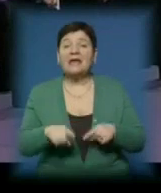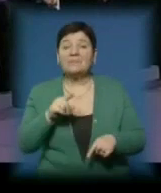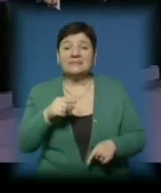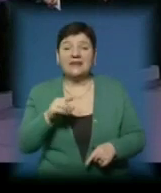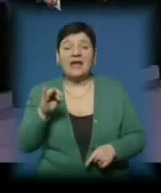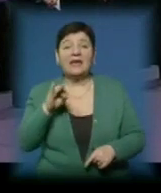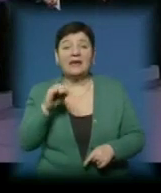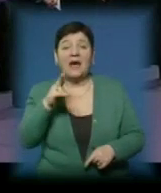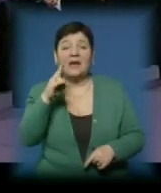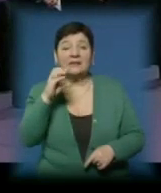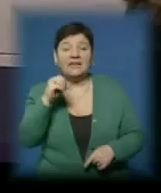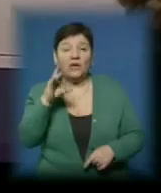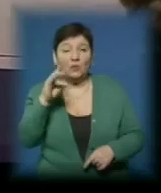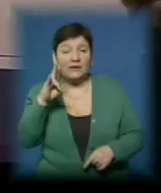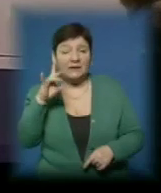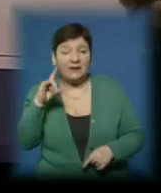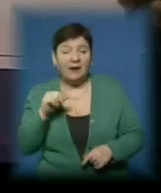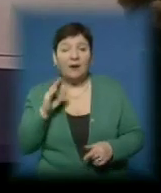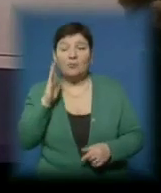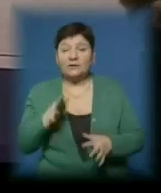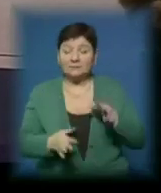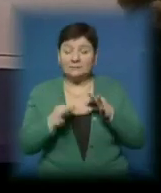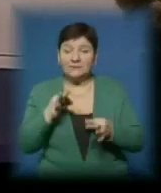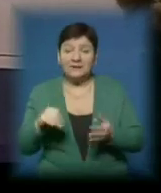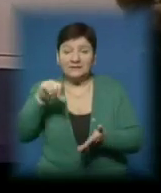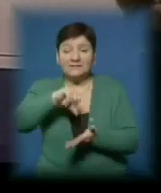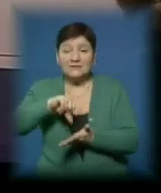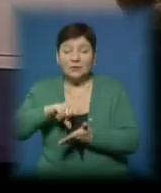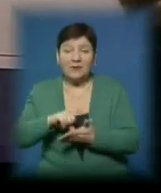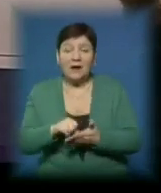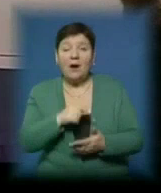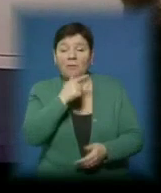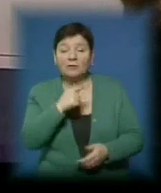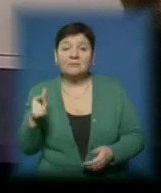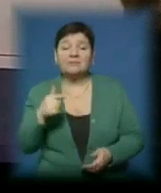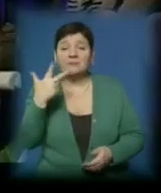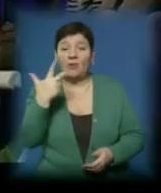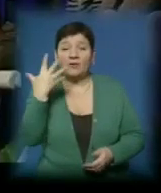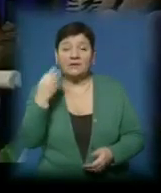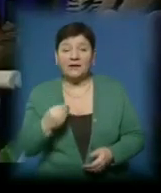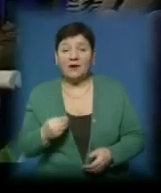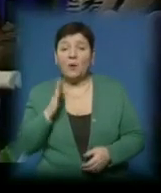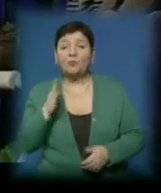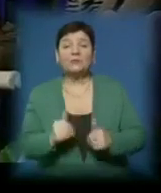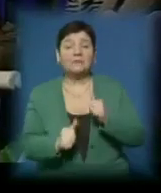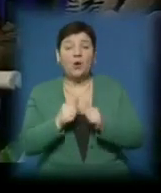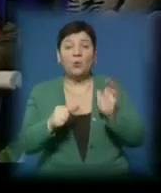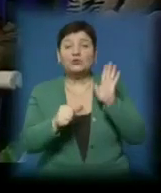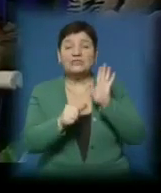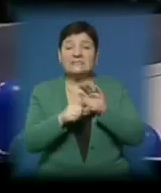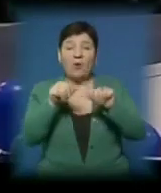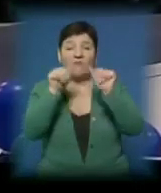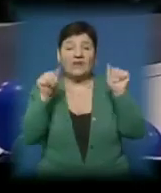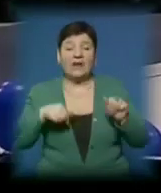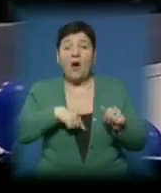Дярюгіна, яка оцінюватиме виступи спортсменок. Продовж трьох днів юні дівчата з усіх областей України змагатимуться у шістьох видах.